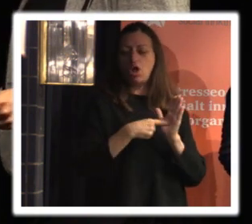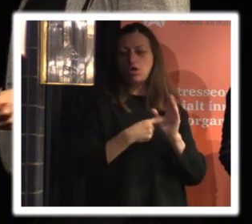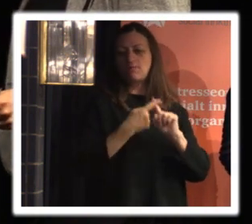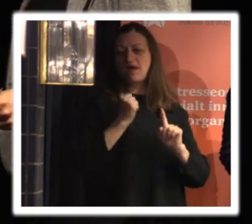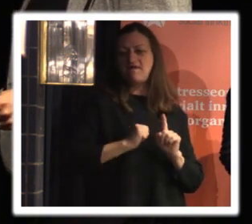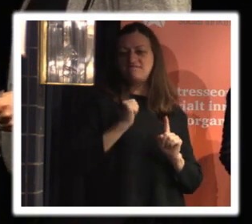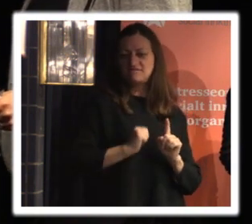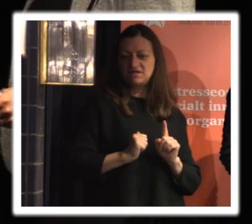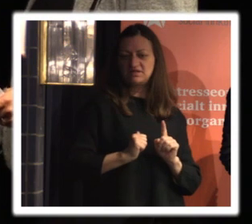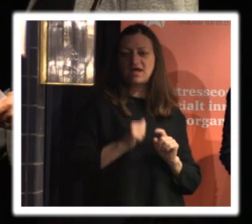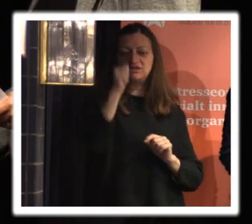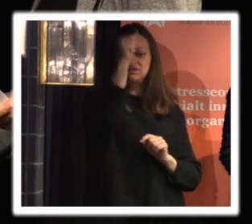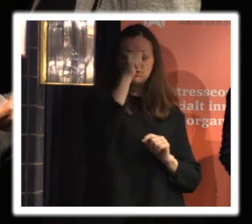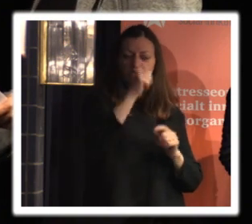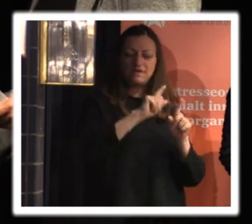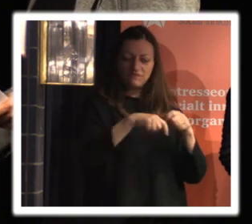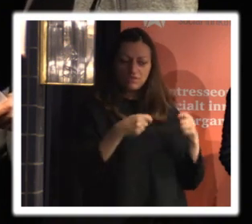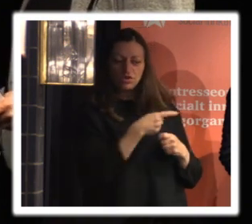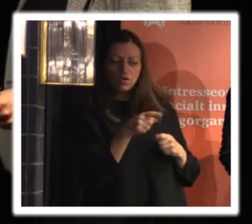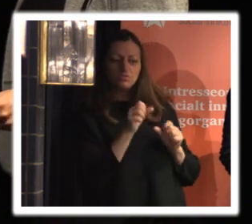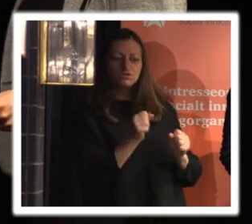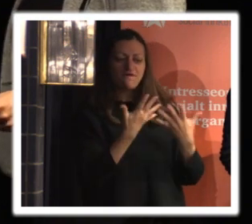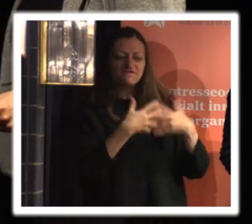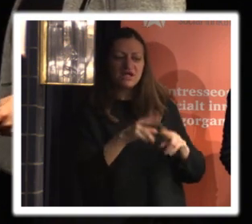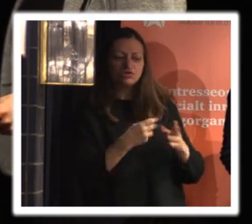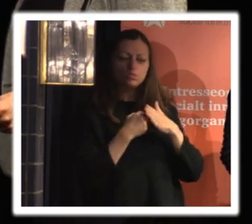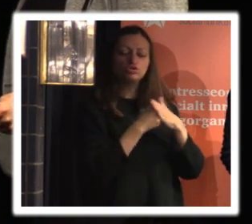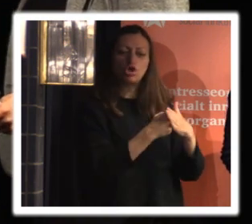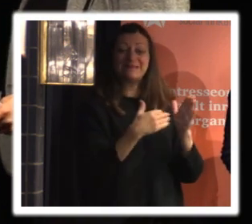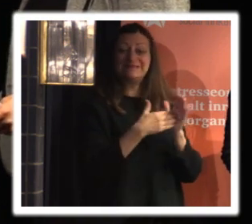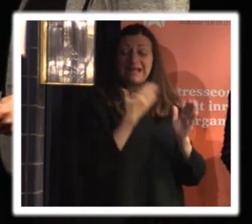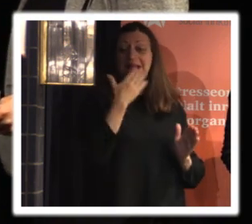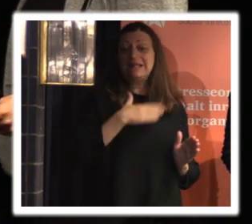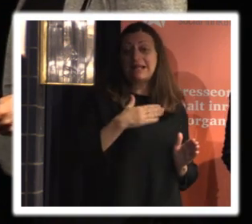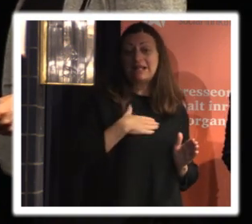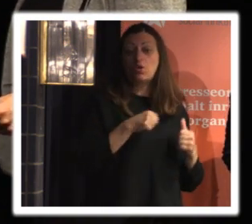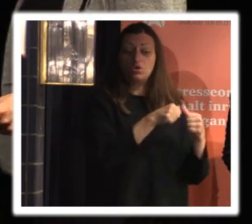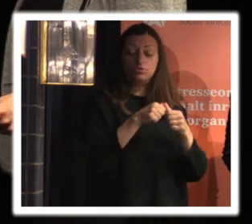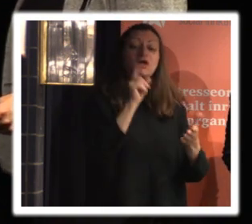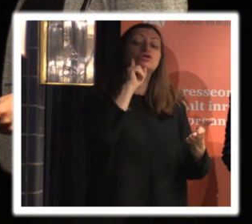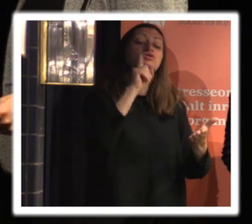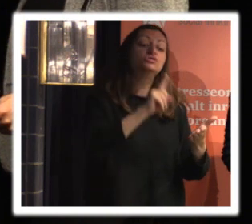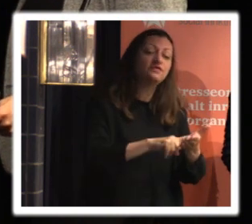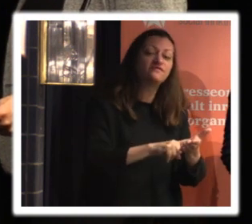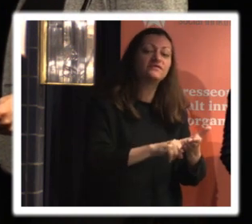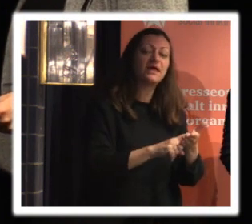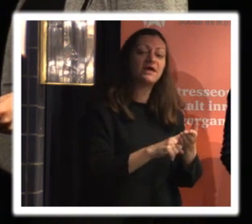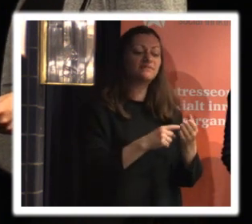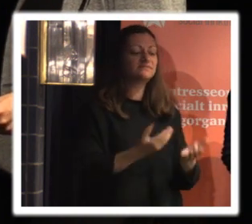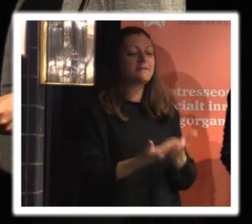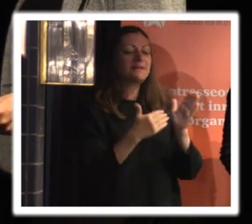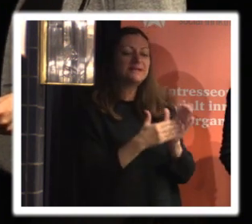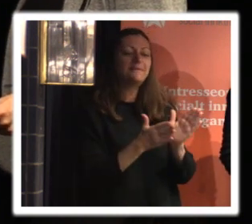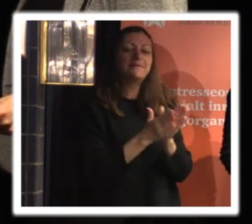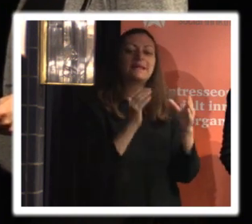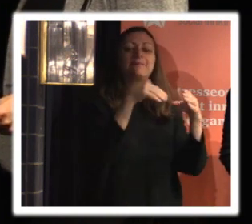kunna vara ett stöd till ideella organisationer över en tid just för att hjälpa till med implementeringen så sådana resurser kanske skulle kunna